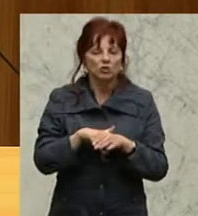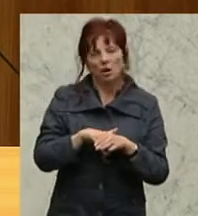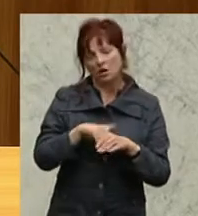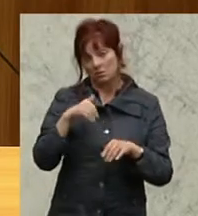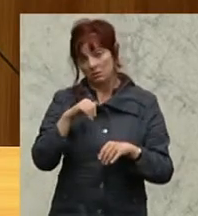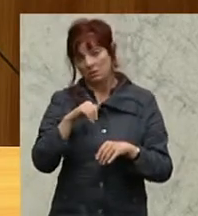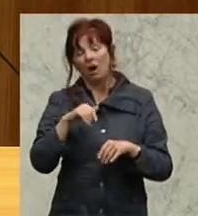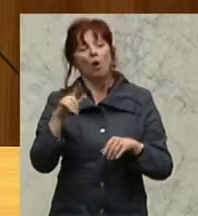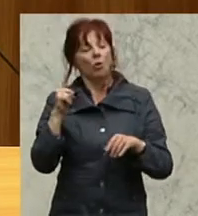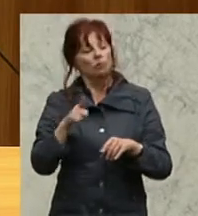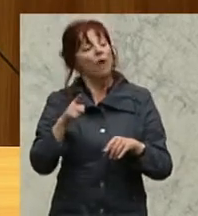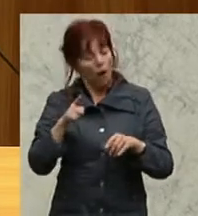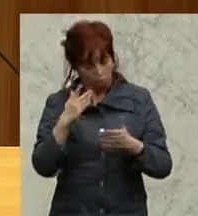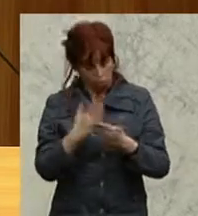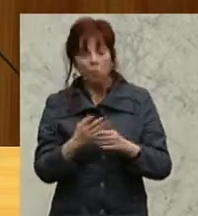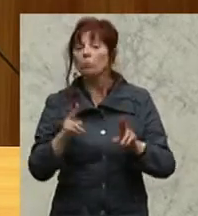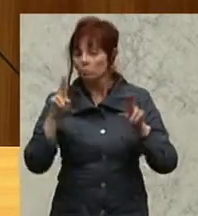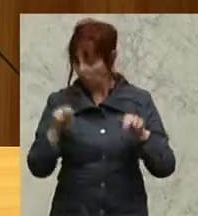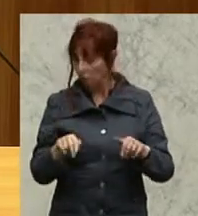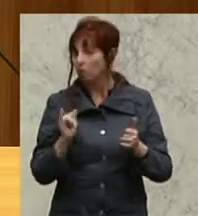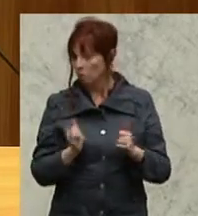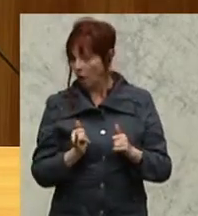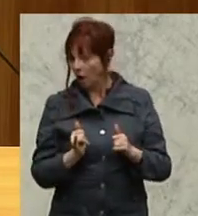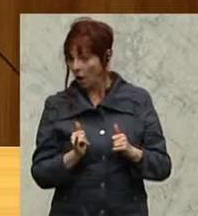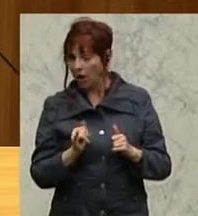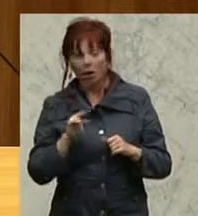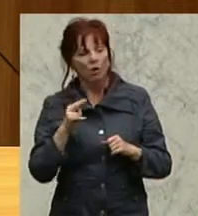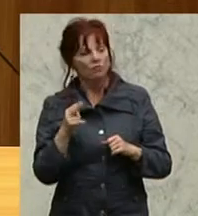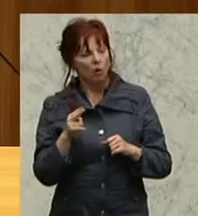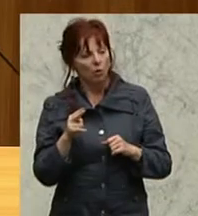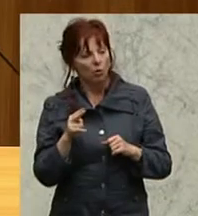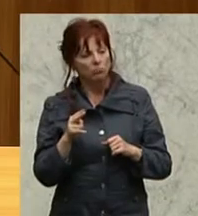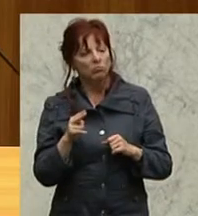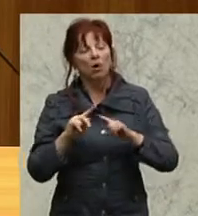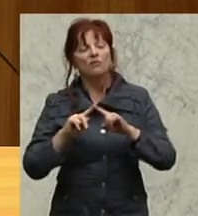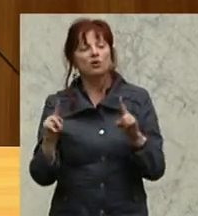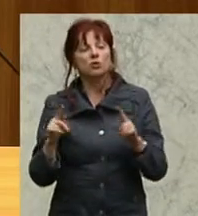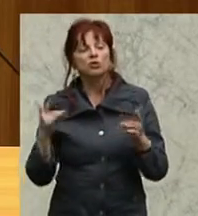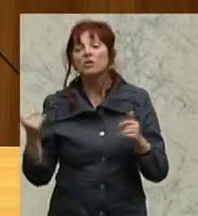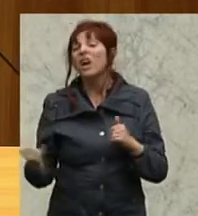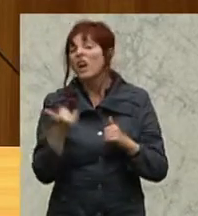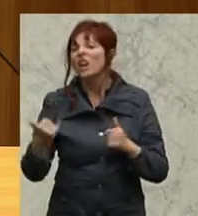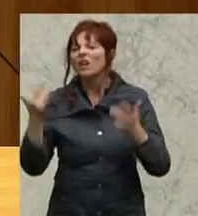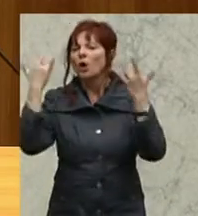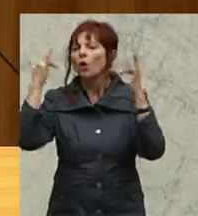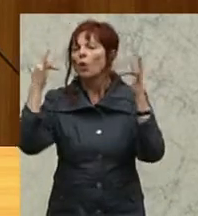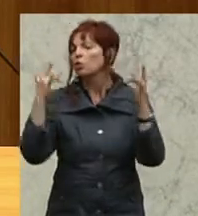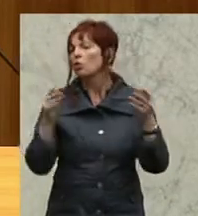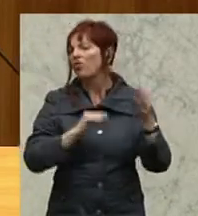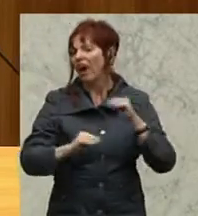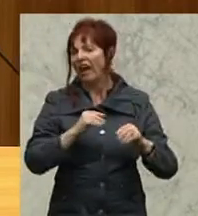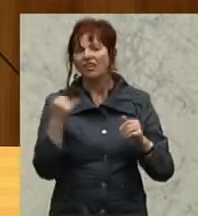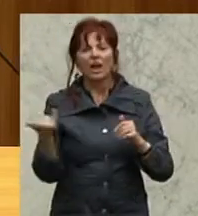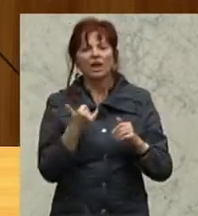Abschaffung verlangen sollte, weil dann könnte ja gleich jeden Kulturverein, jeden Sportverein auch abschaffen. Ja, also das ist nicht